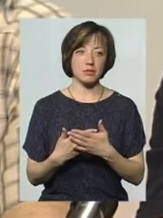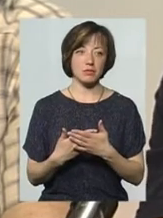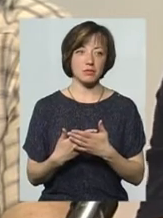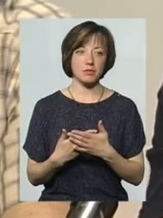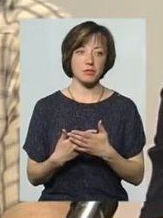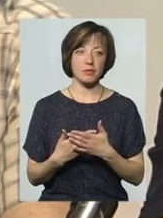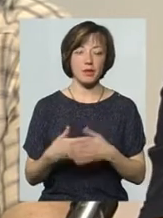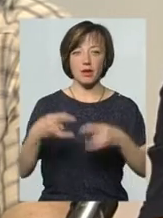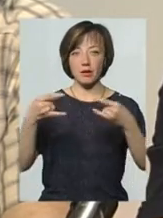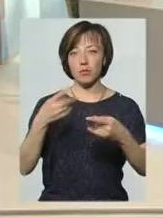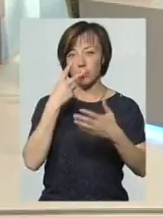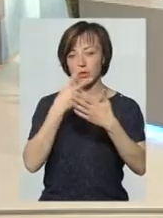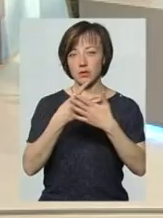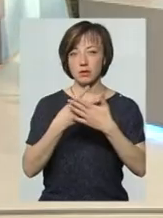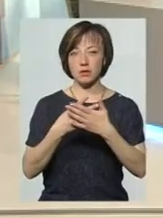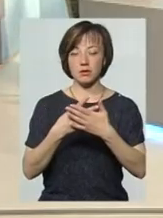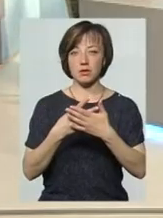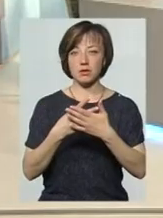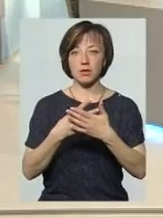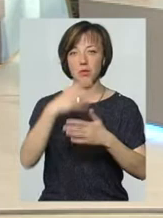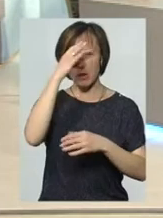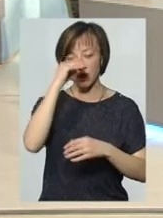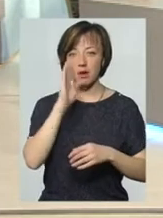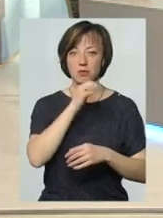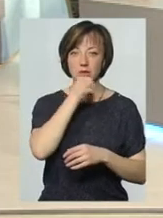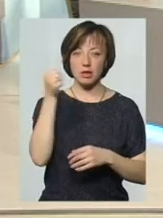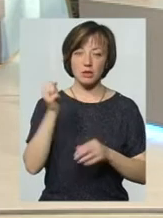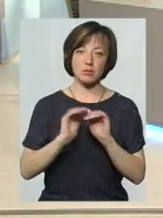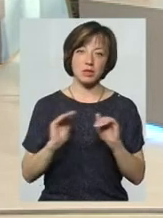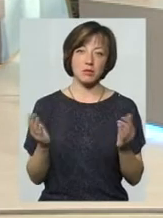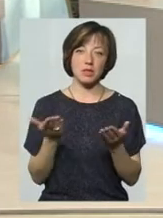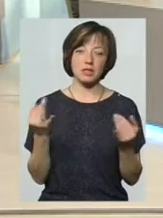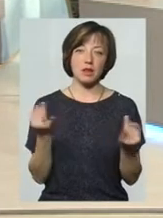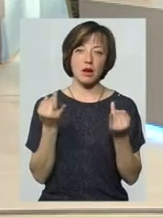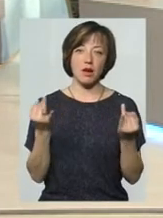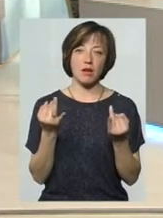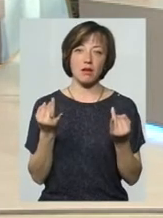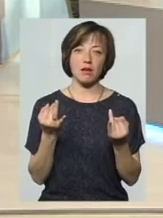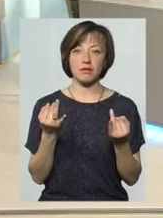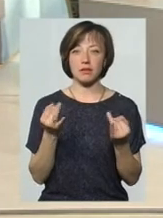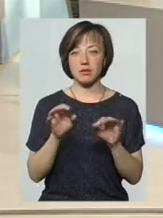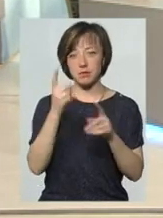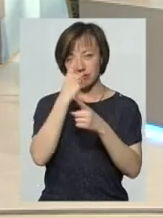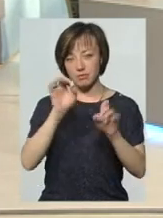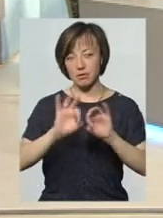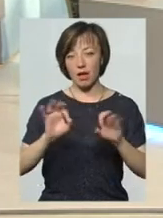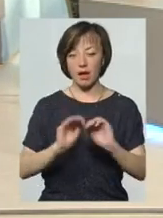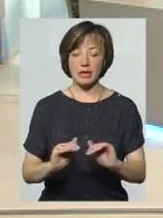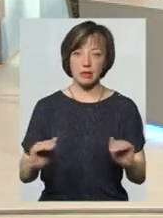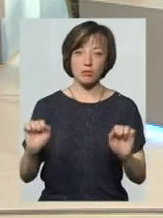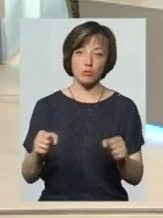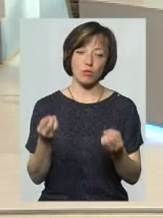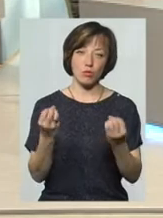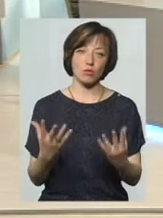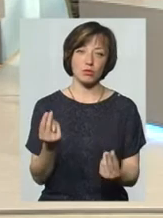по телевізору показувати дітям, ну, батькам і старшим дітям якісь цікаві цінні матеріали, а менші діти, можливо,